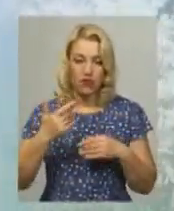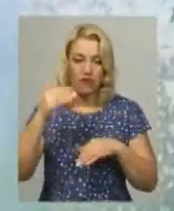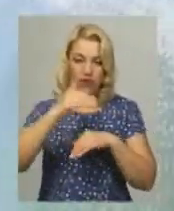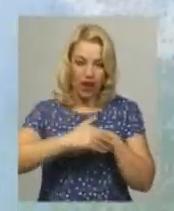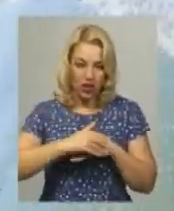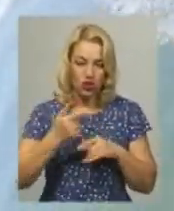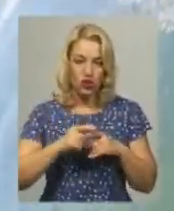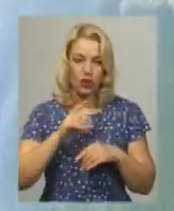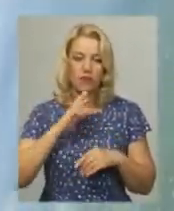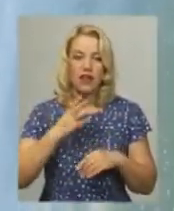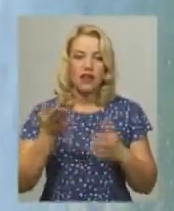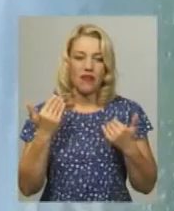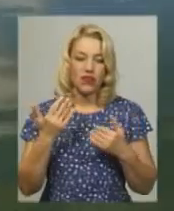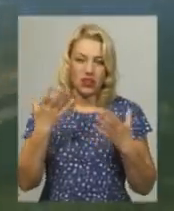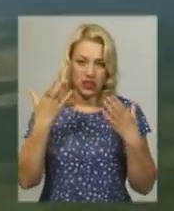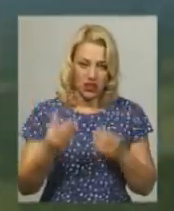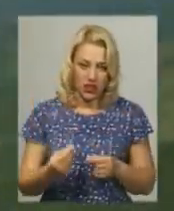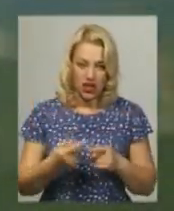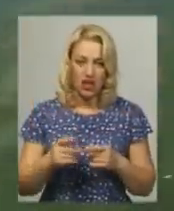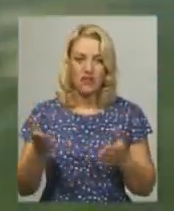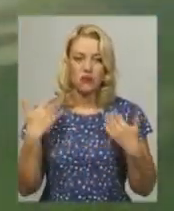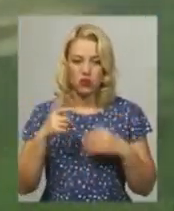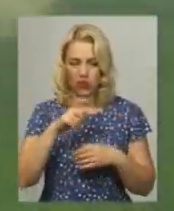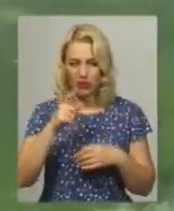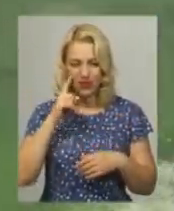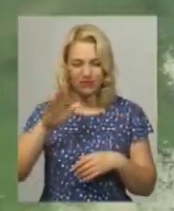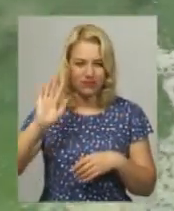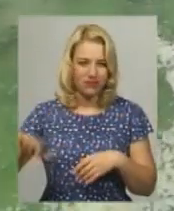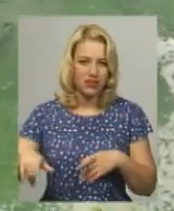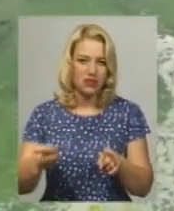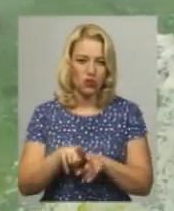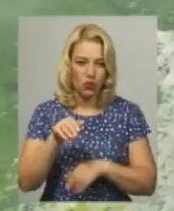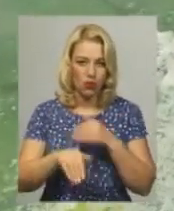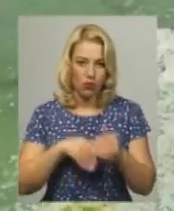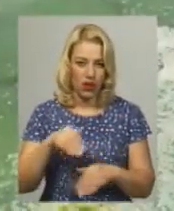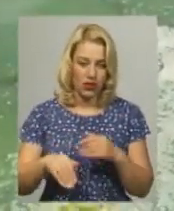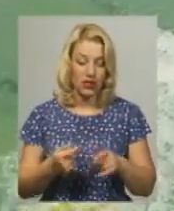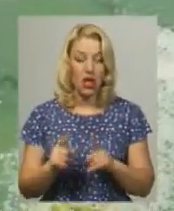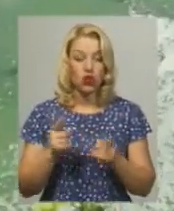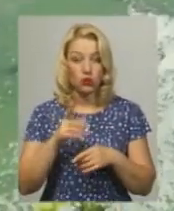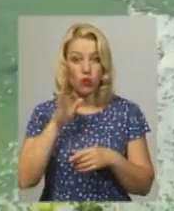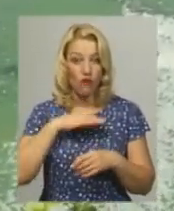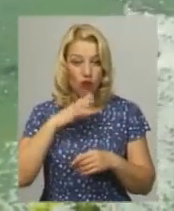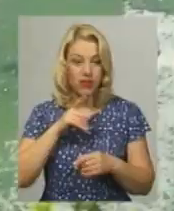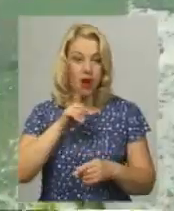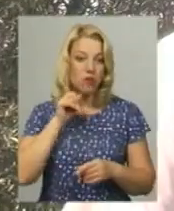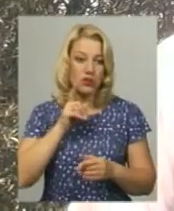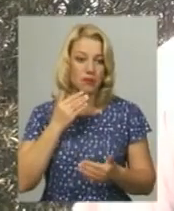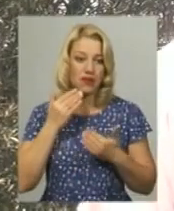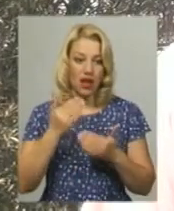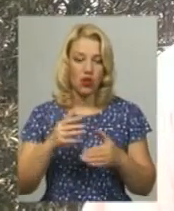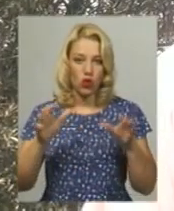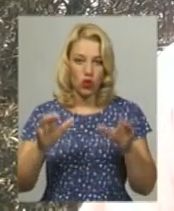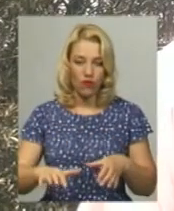За його словами, на річці були відпочивальники, які не зважали на брудну воду і купалися. Чому вода позеленіла, ми запитали у голови Хмельницької обласної організації